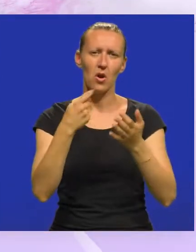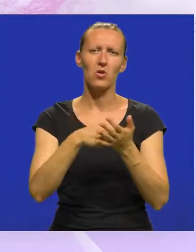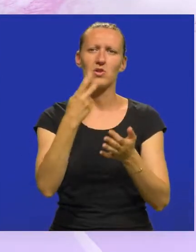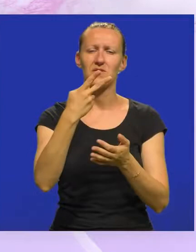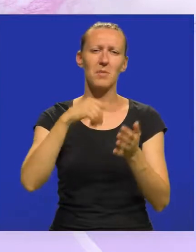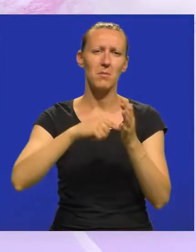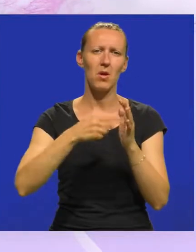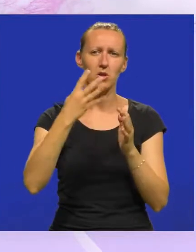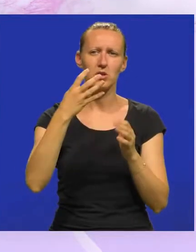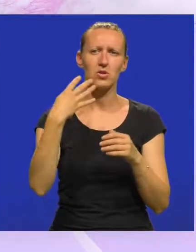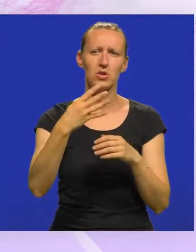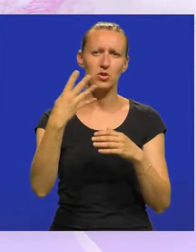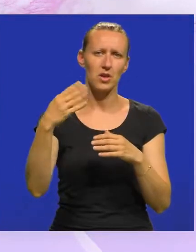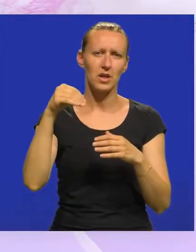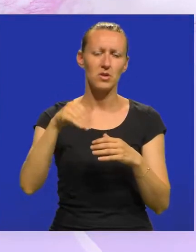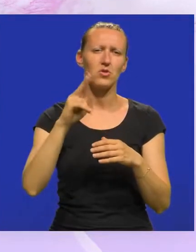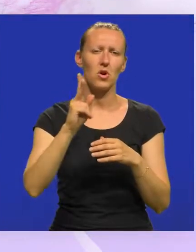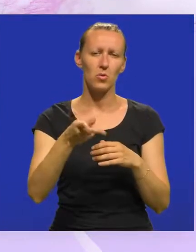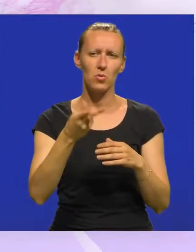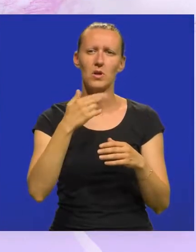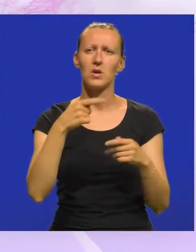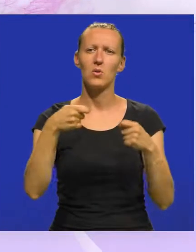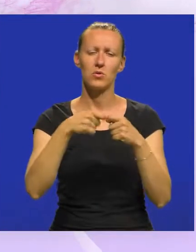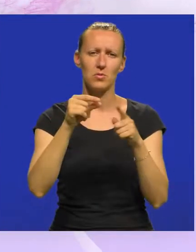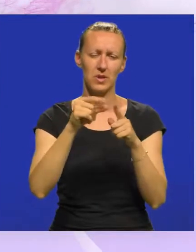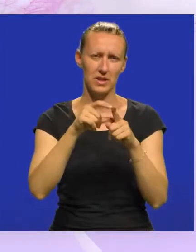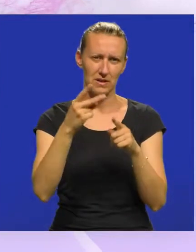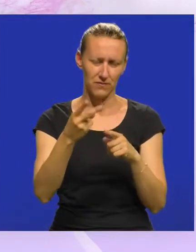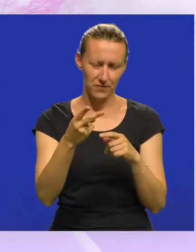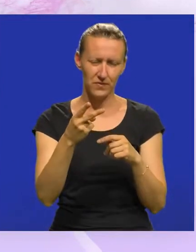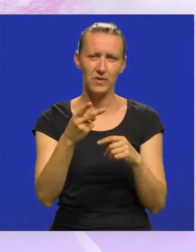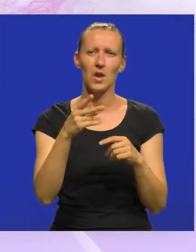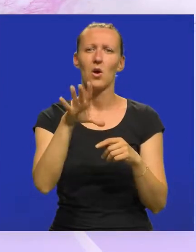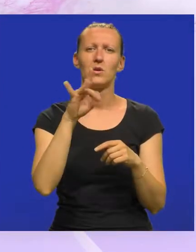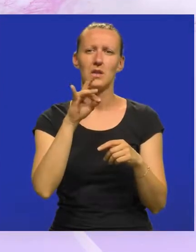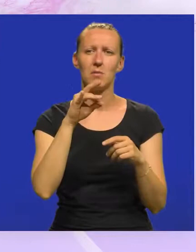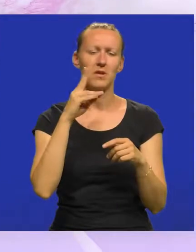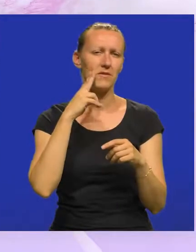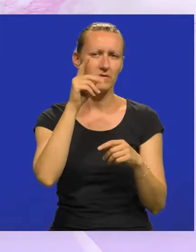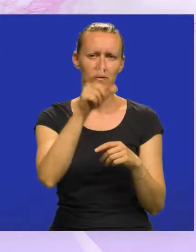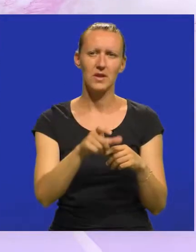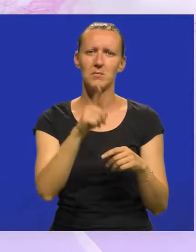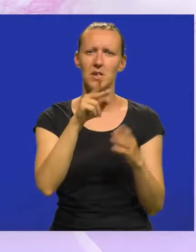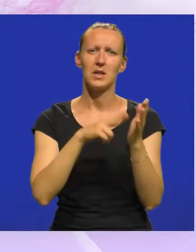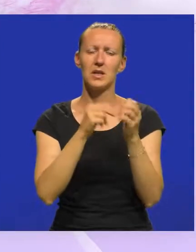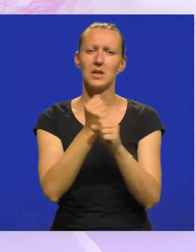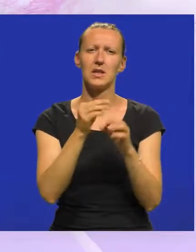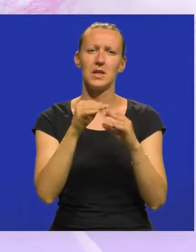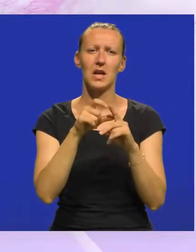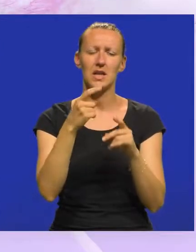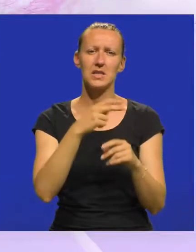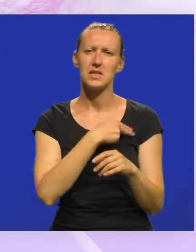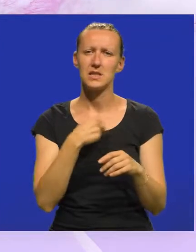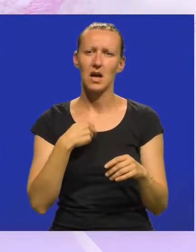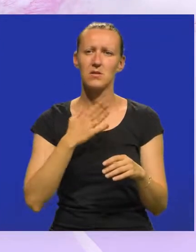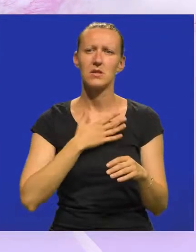pošta 25 miliona 444 tisuće kuna, uključujući PDV. Odabrani je izvođač Ingrad iz